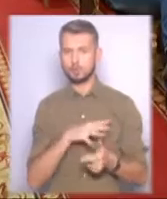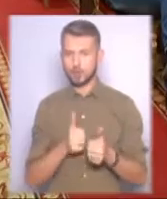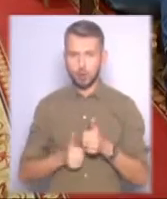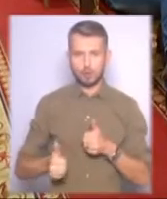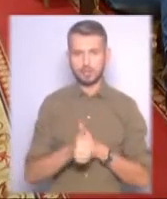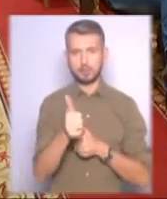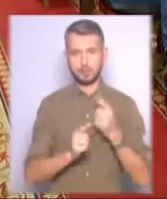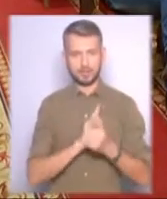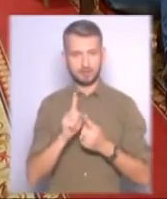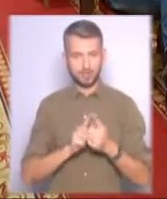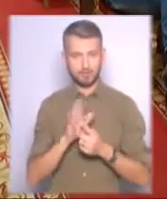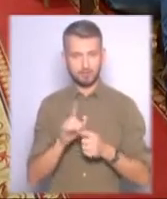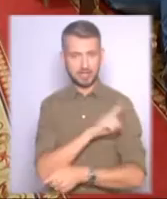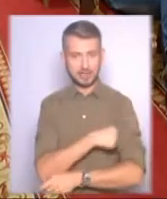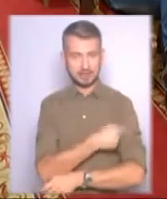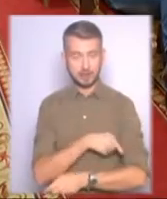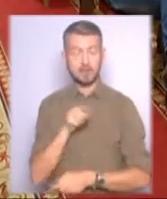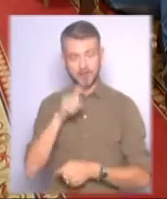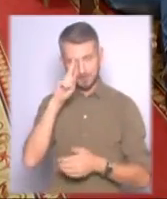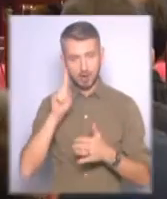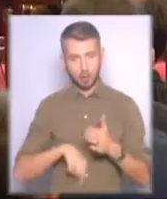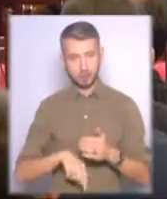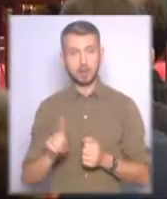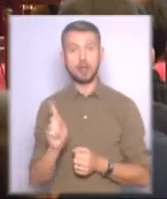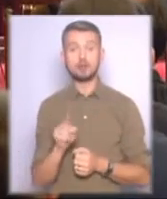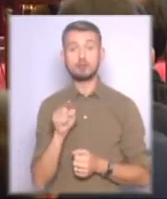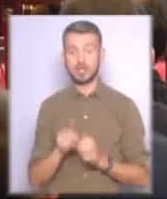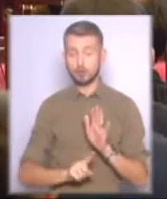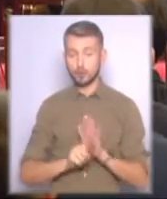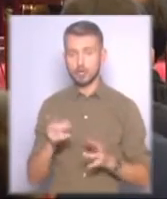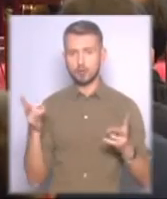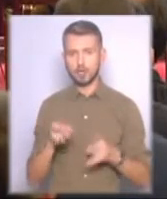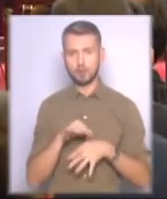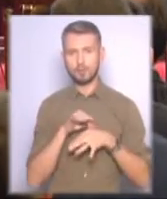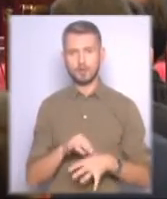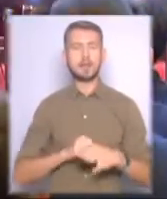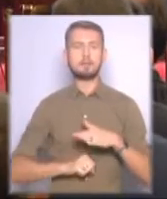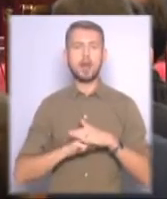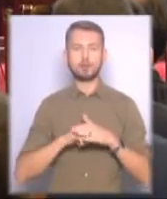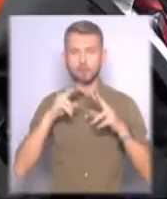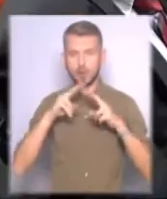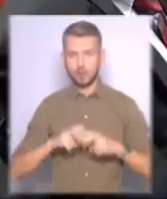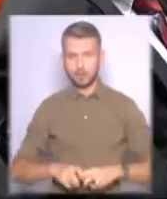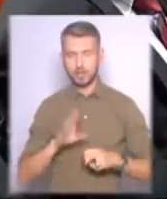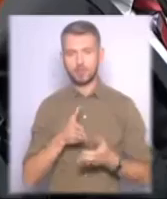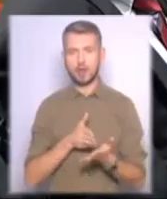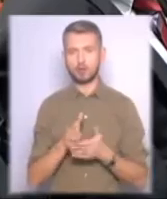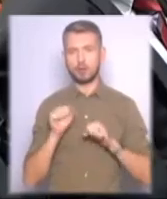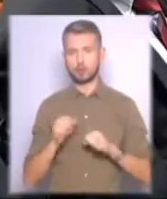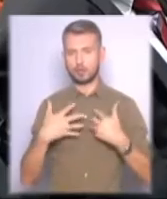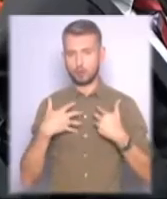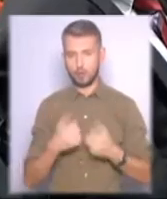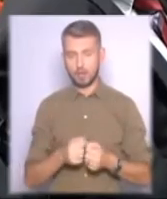змін у медицині. Посадовець переконаний, аби їх розпочати, необхідно провести базовий аудит у галузі охорони здоров'я,